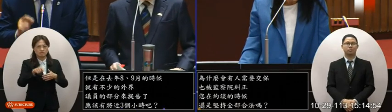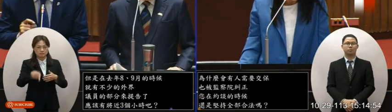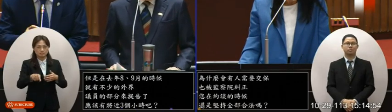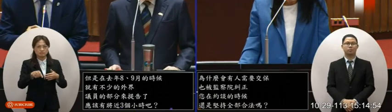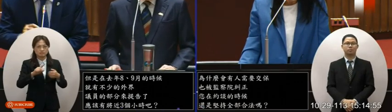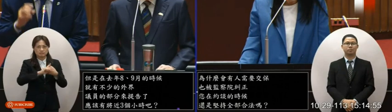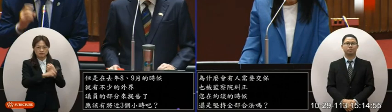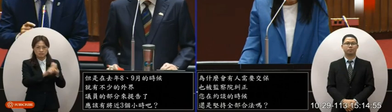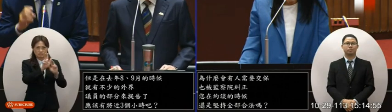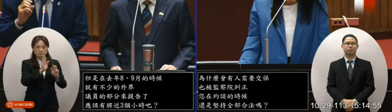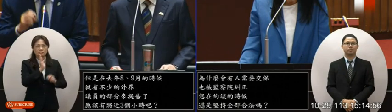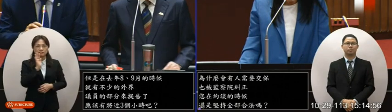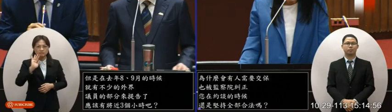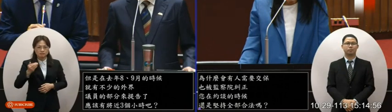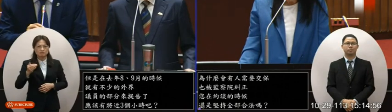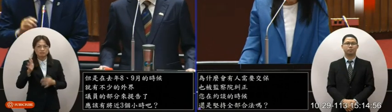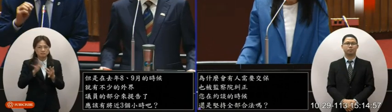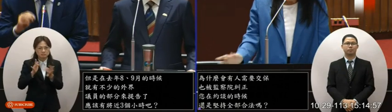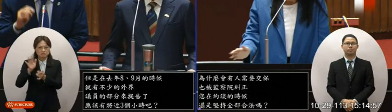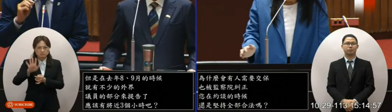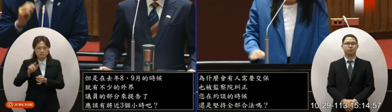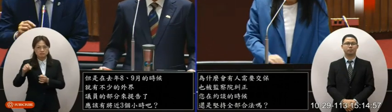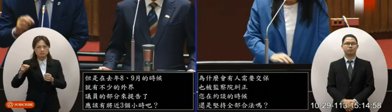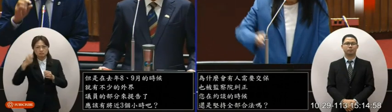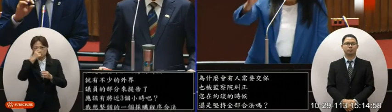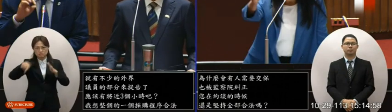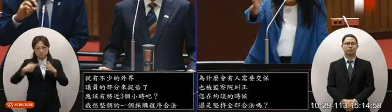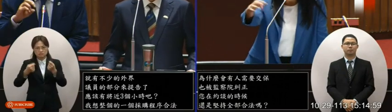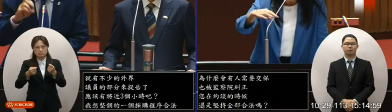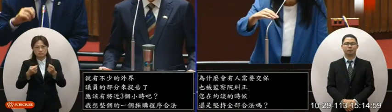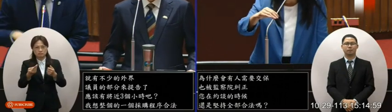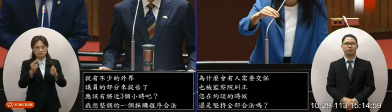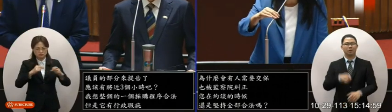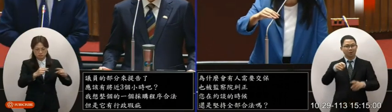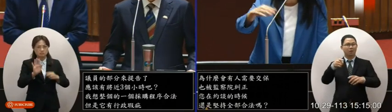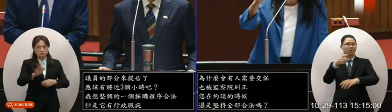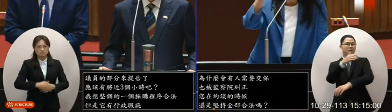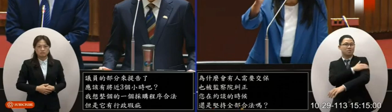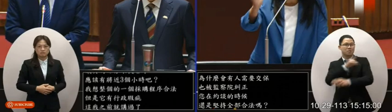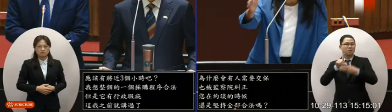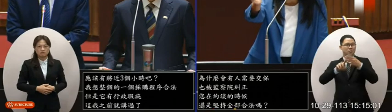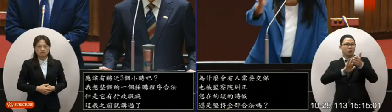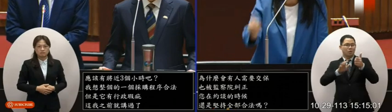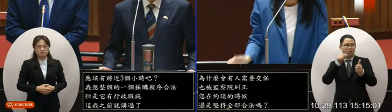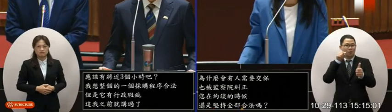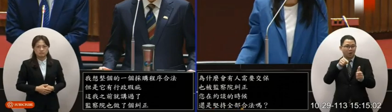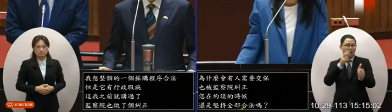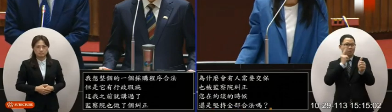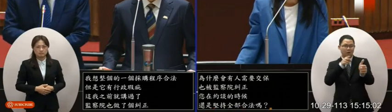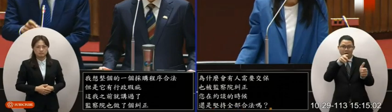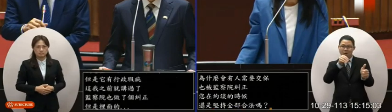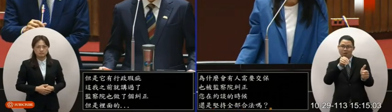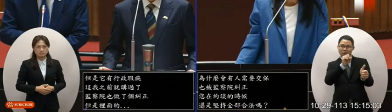這個我之前就講過了監察院有做了一個糾正但是裡面的陳吉仲主委有對您做過任何相關的指